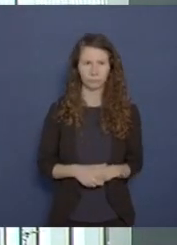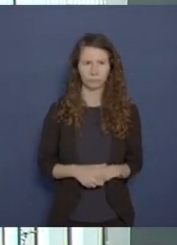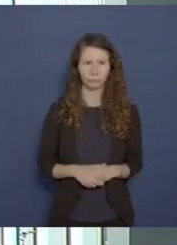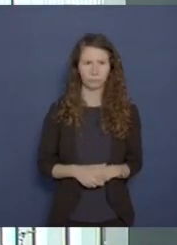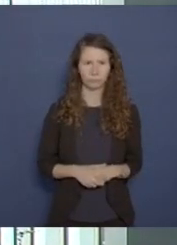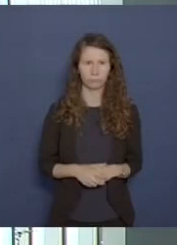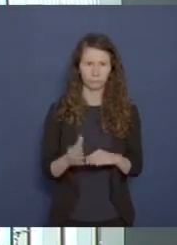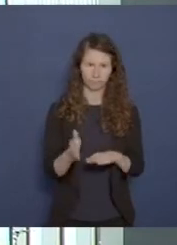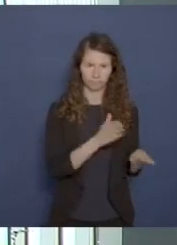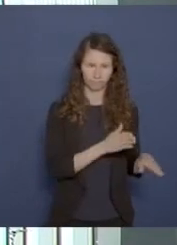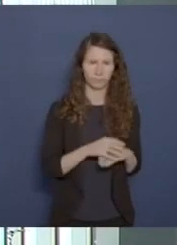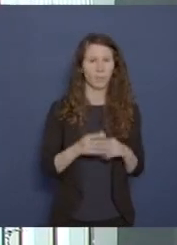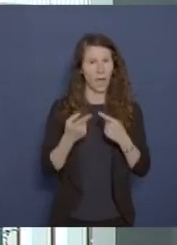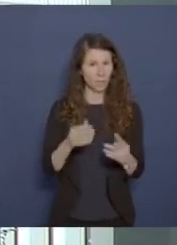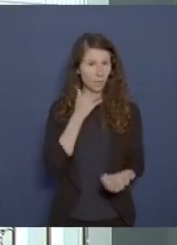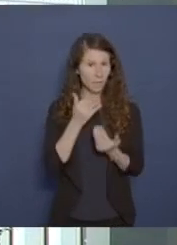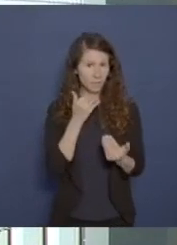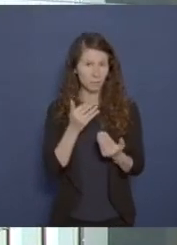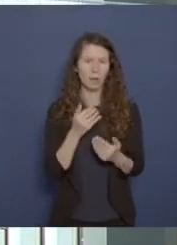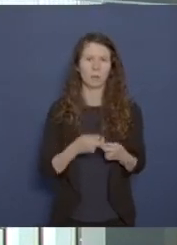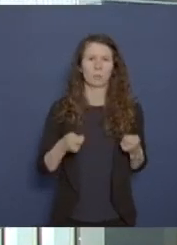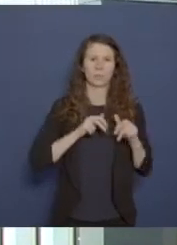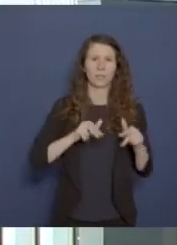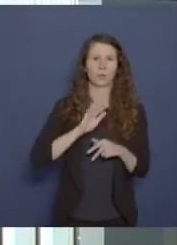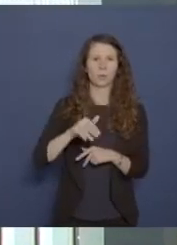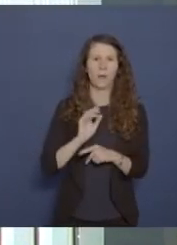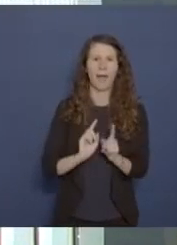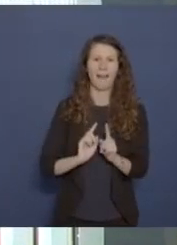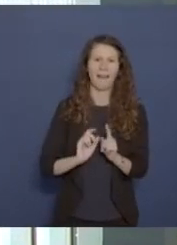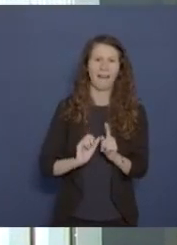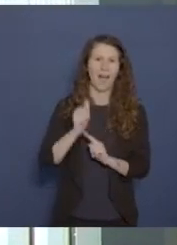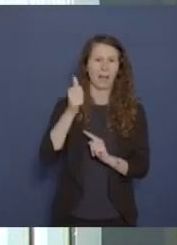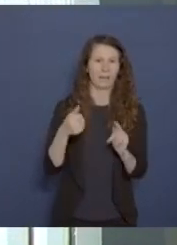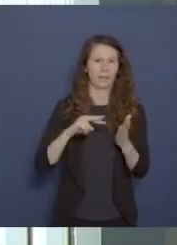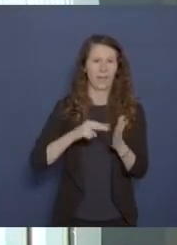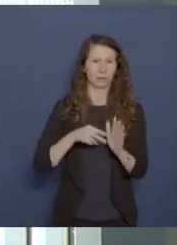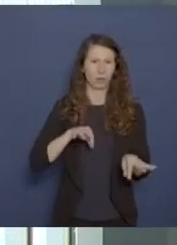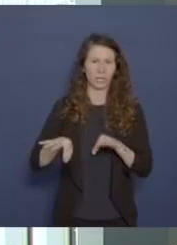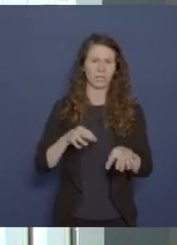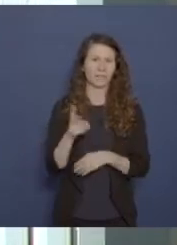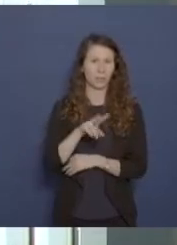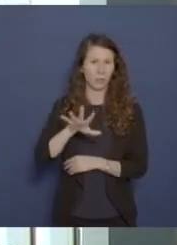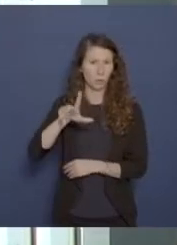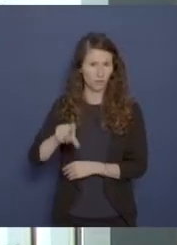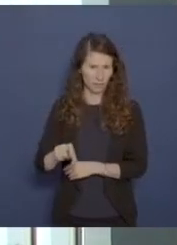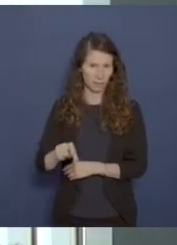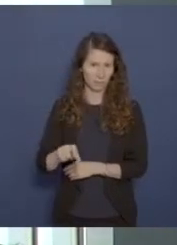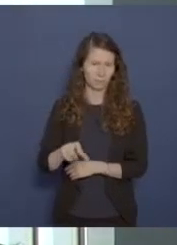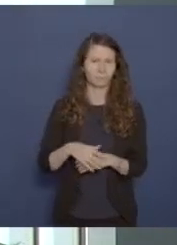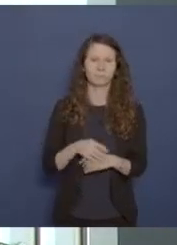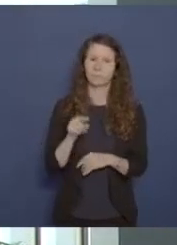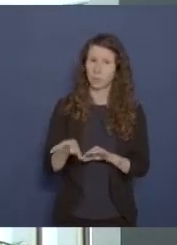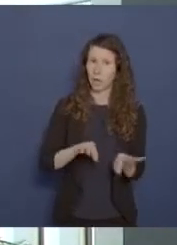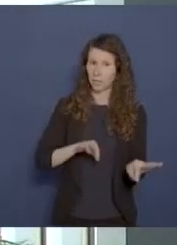Ein weiterer Bericht, nämlich der Bericht der Bundesregierung zur Hightech-Strategie 2025. Diese